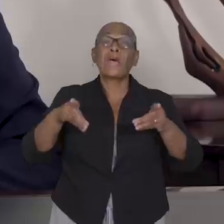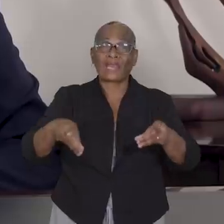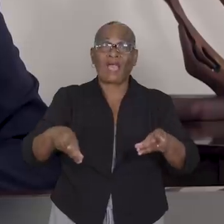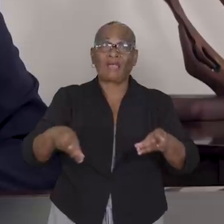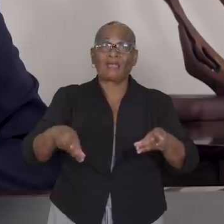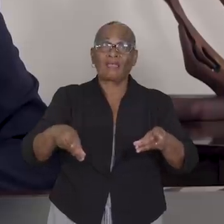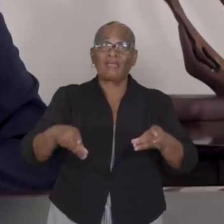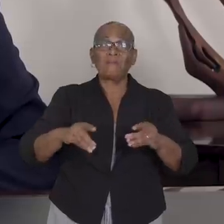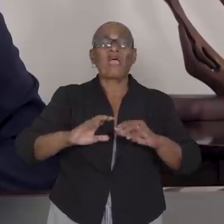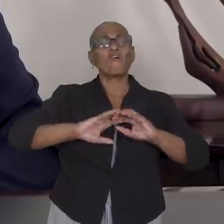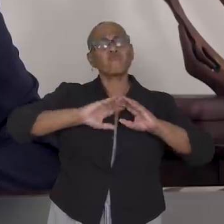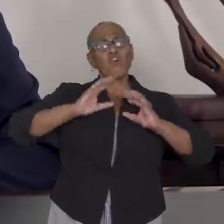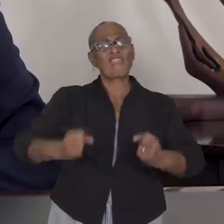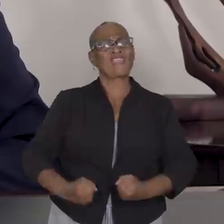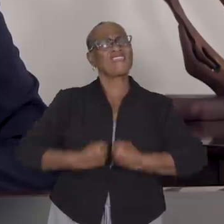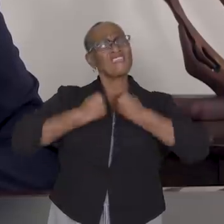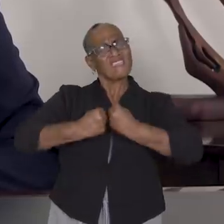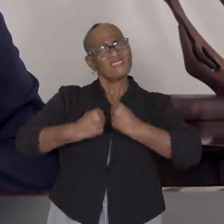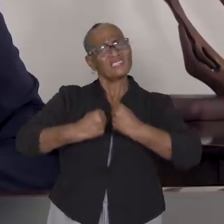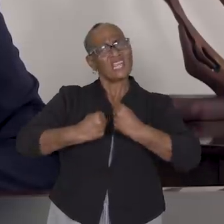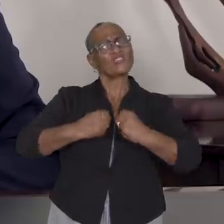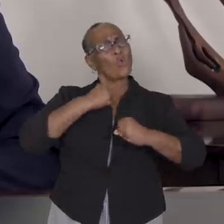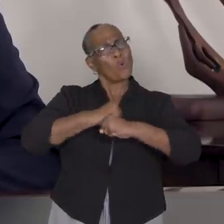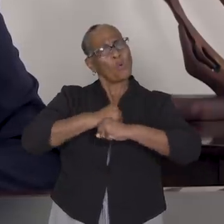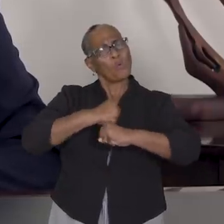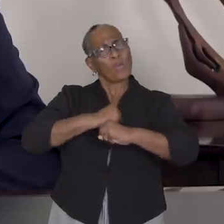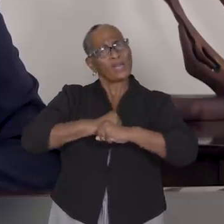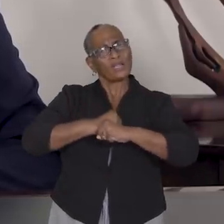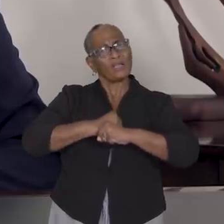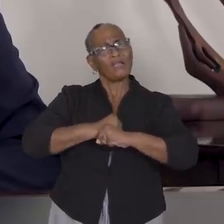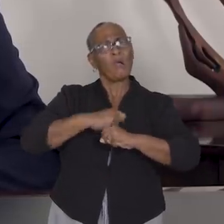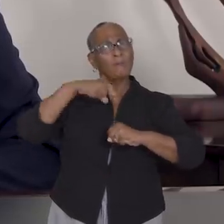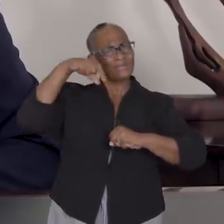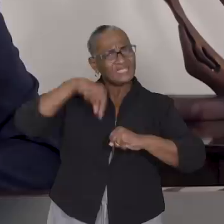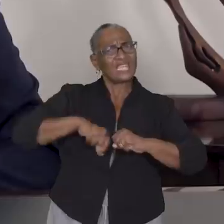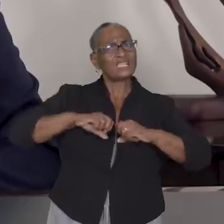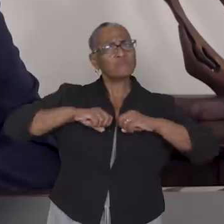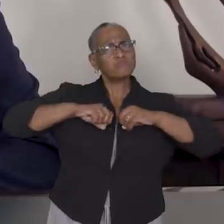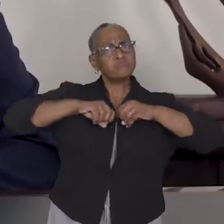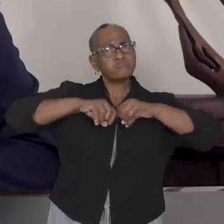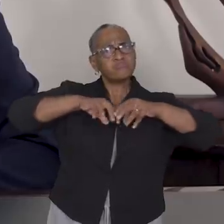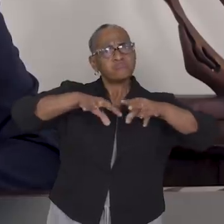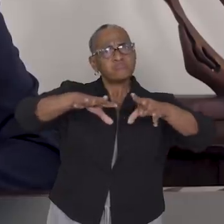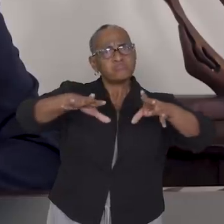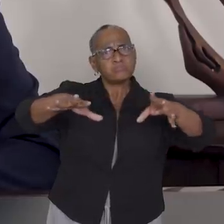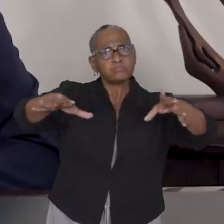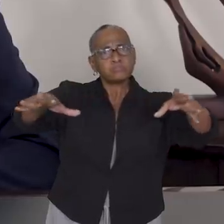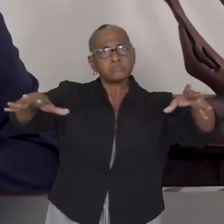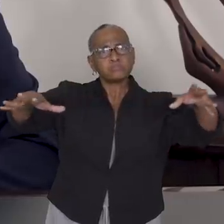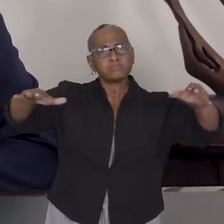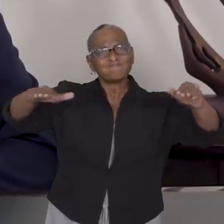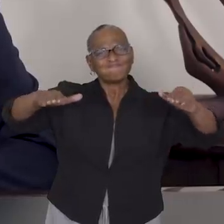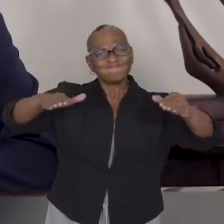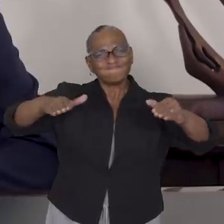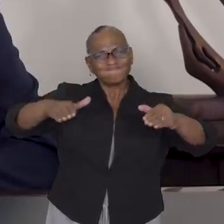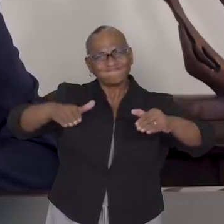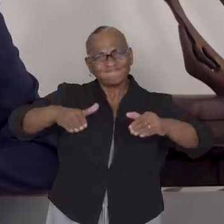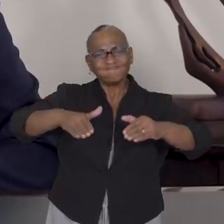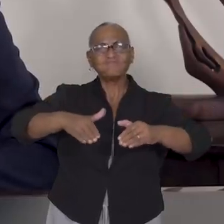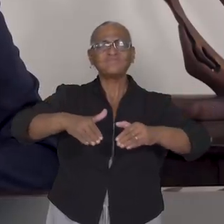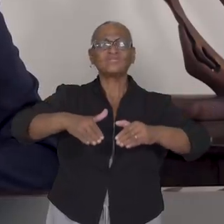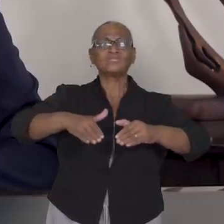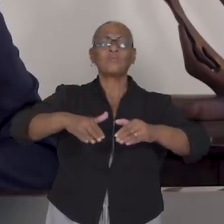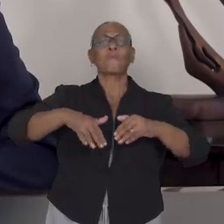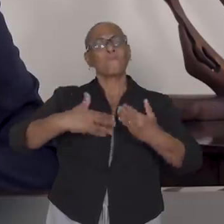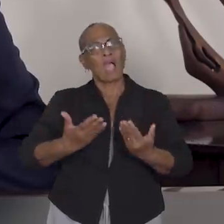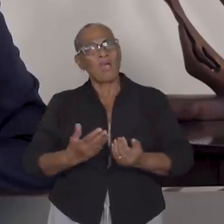Terwijl met volle inzet eraan gewerkt wordt om de spreiding van het virus in te dammen, merken